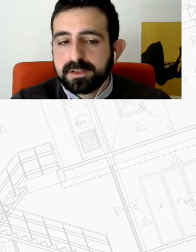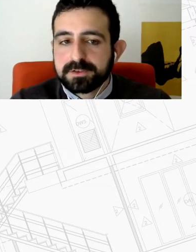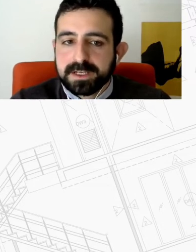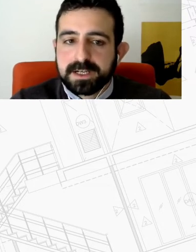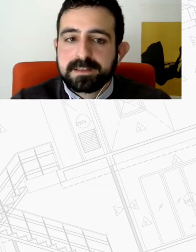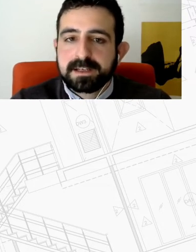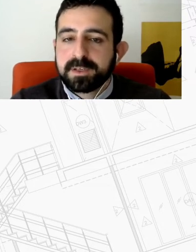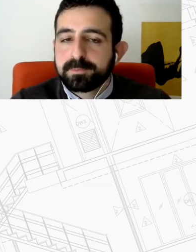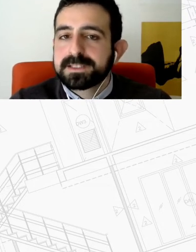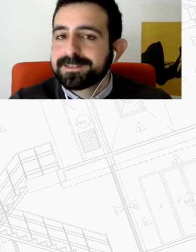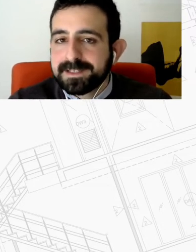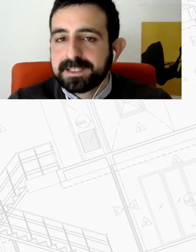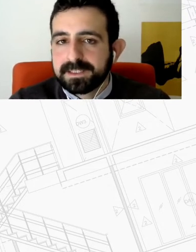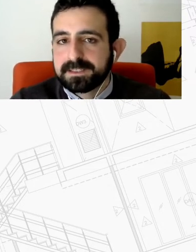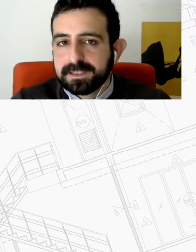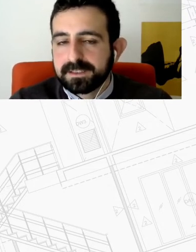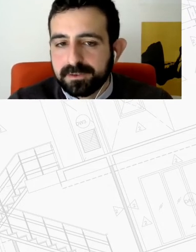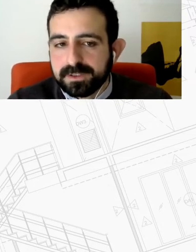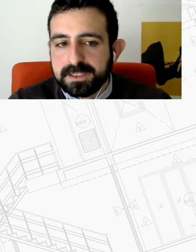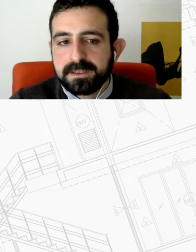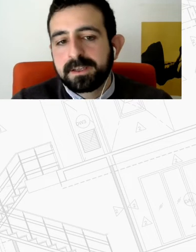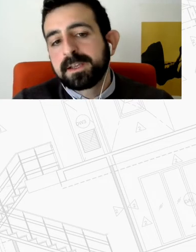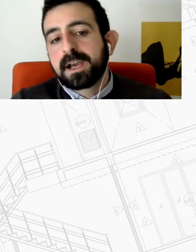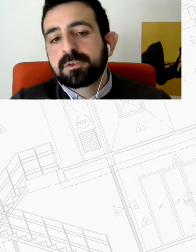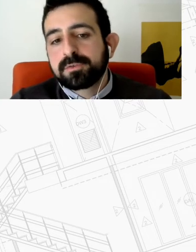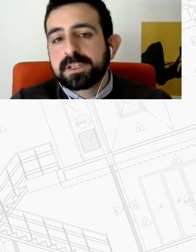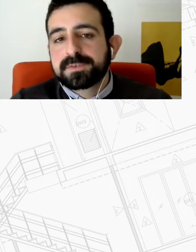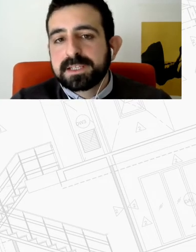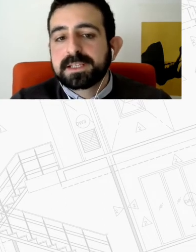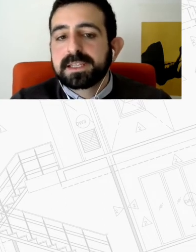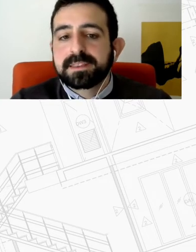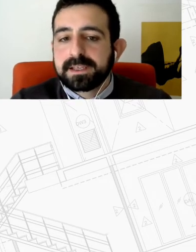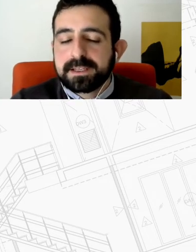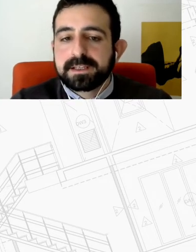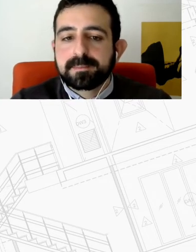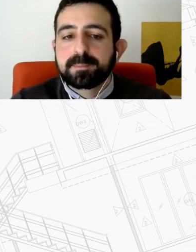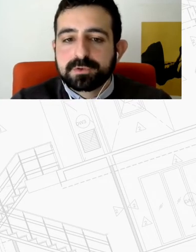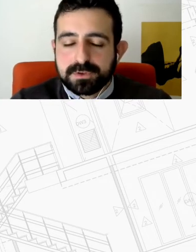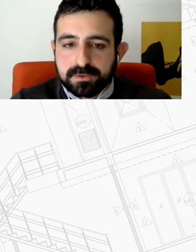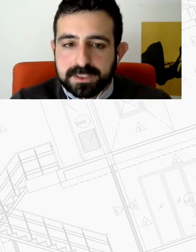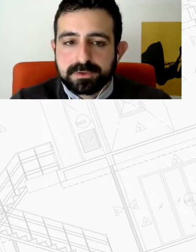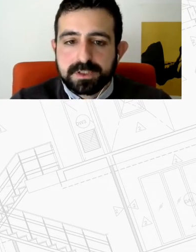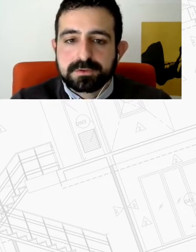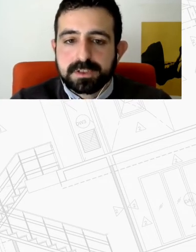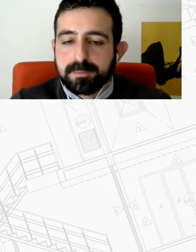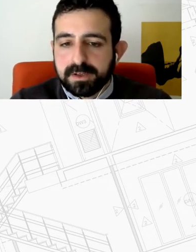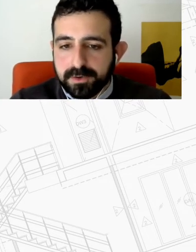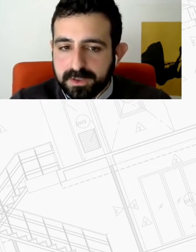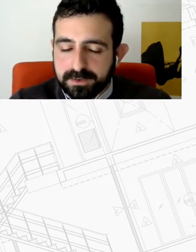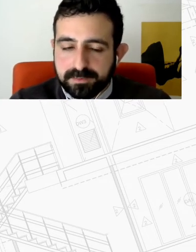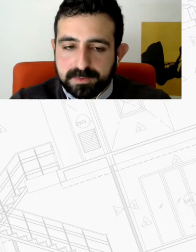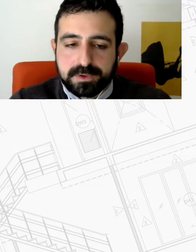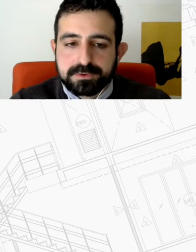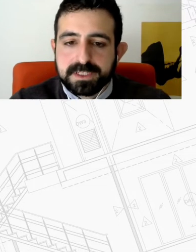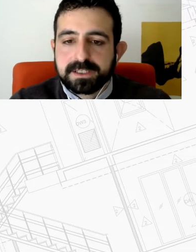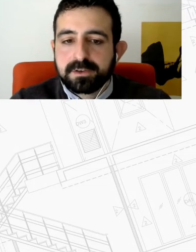μερίδι παραδοσιακά δηλαδή μία στις τρεις κατοικίες εκείνη η κοινωνική ακολουθούν η Αυστρία και η Δανία με ποσοστά κοντά στο 20 λίγο πάνω λίγο